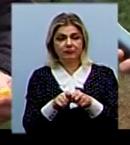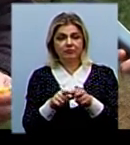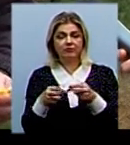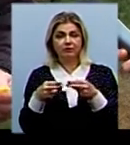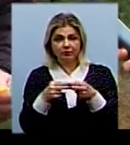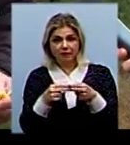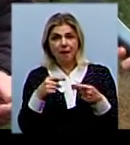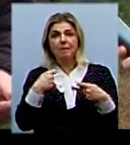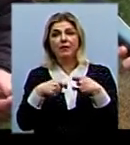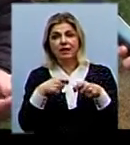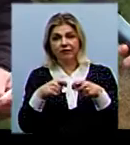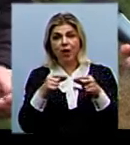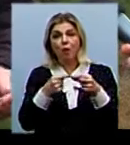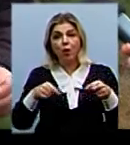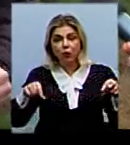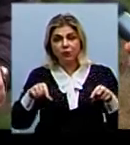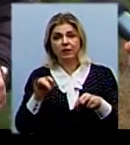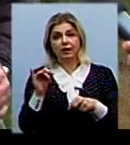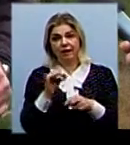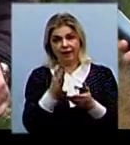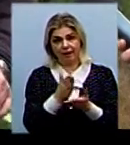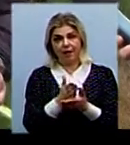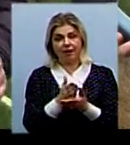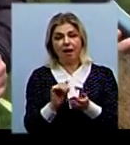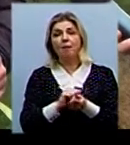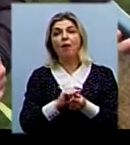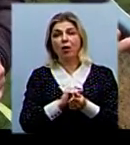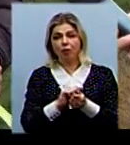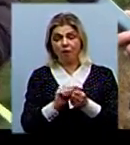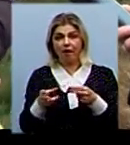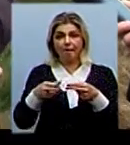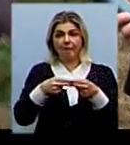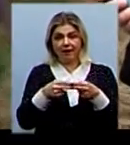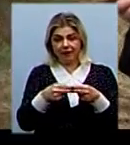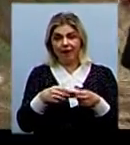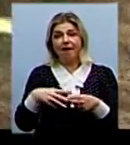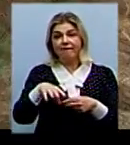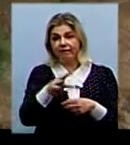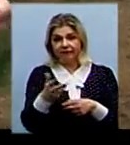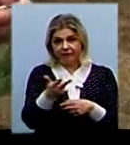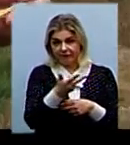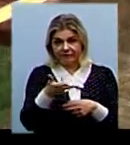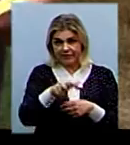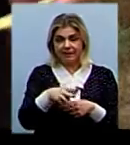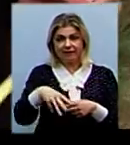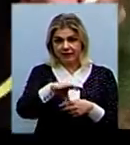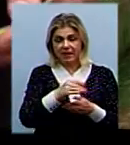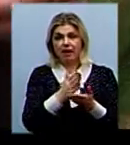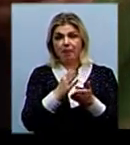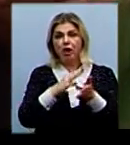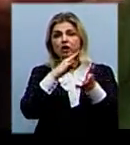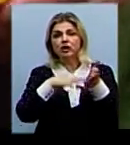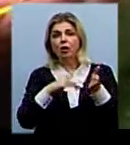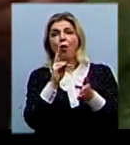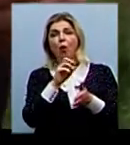допомогою пластмасової смужки. Є паперова бірка. Всі вони мають тріхходи ці